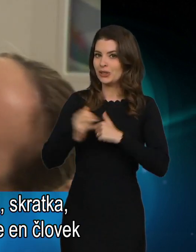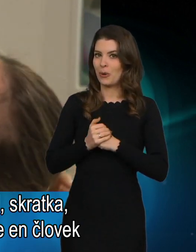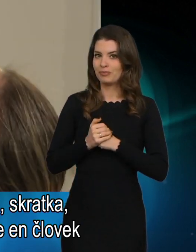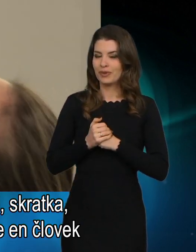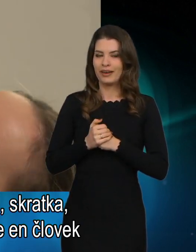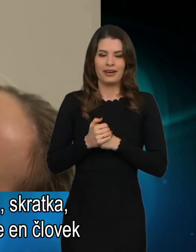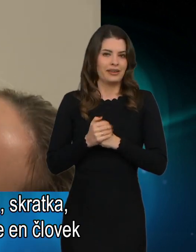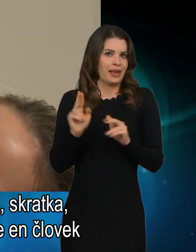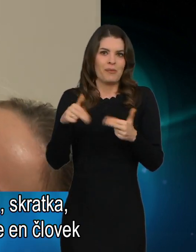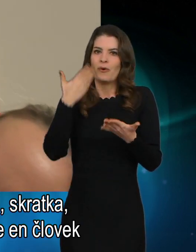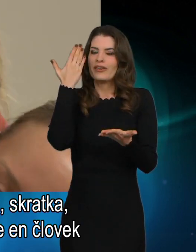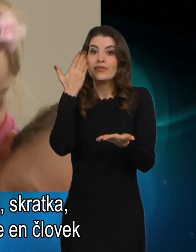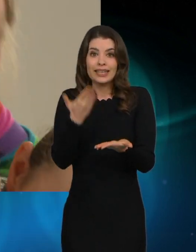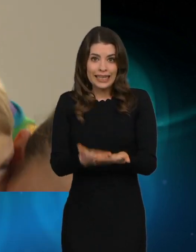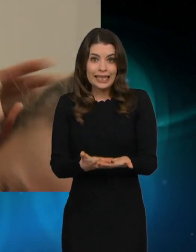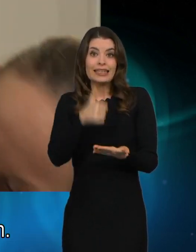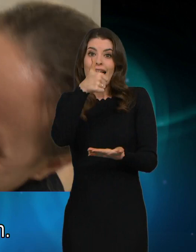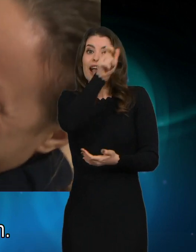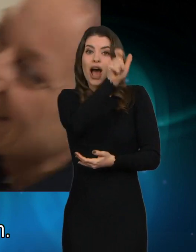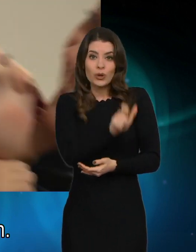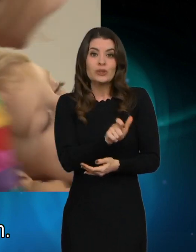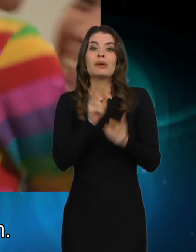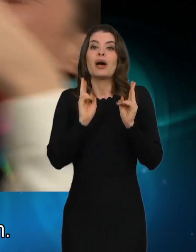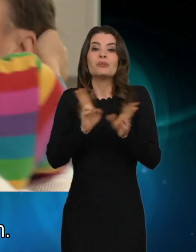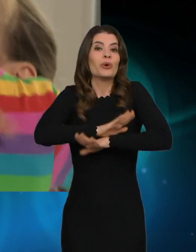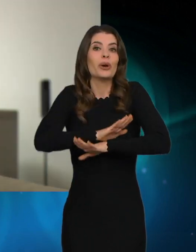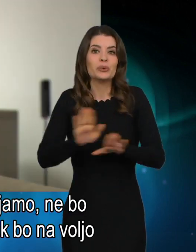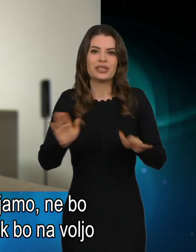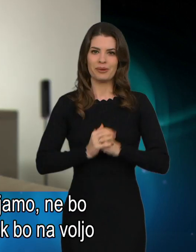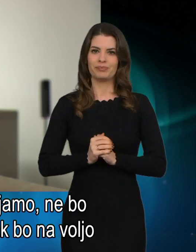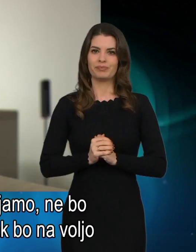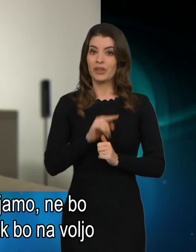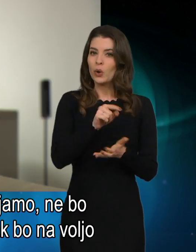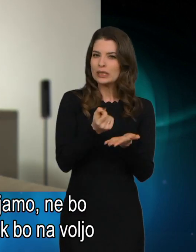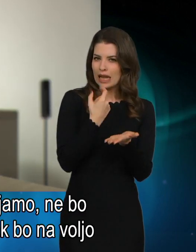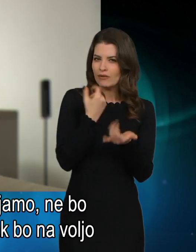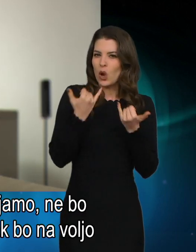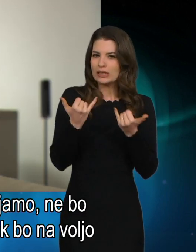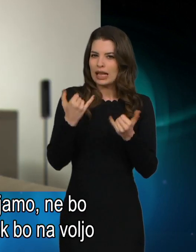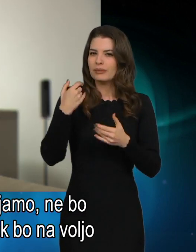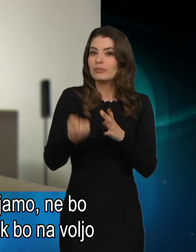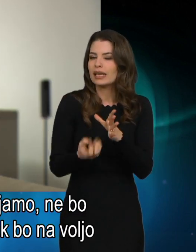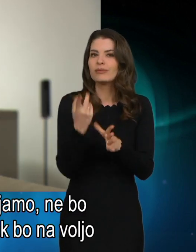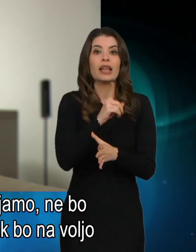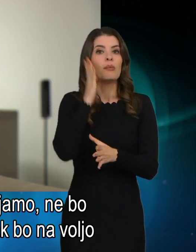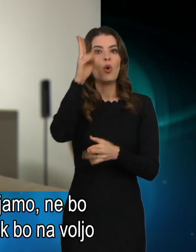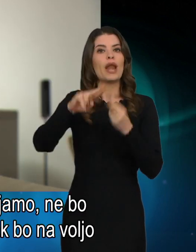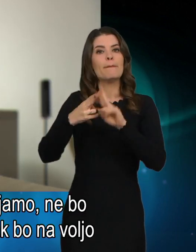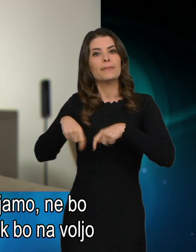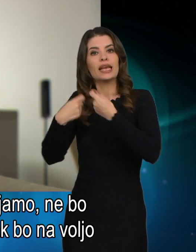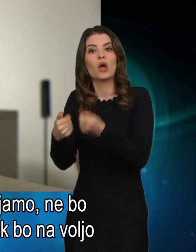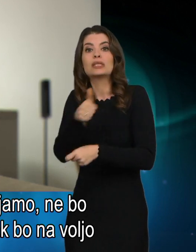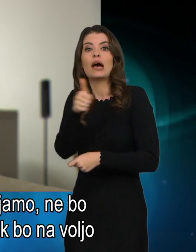ne moreš veriti, da je en človek to zmožen. To zdravilo, ki ga razvijamo, ne bo samo za Urbana, ampak bo na voljo